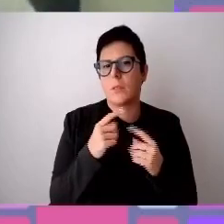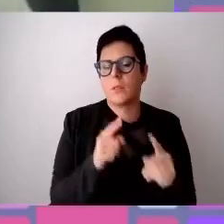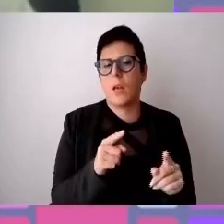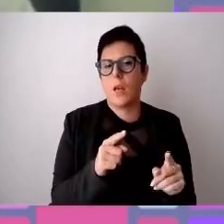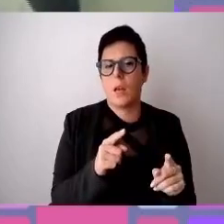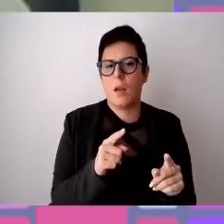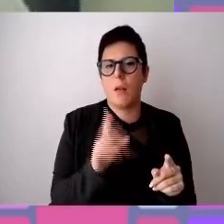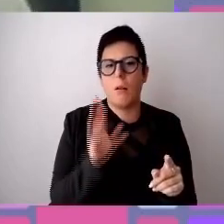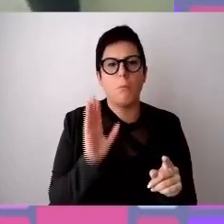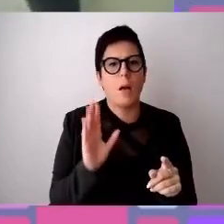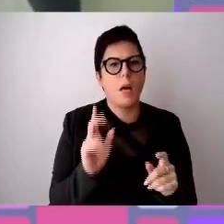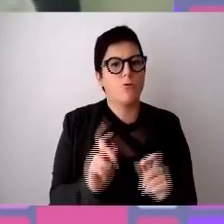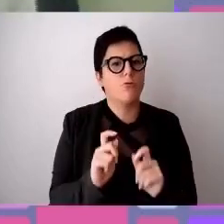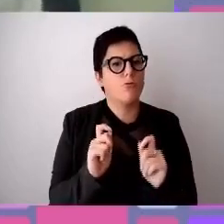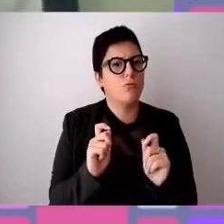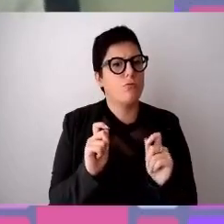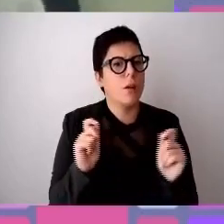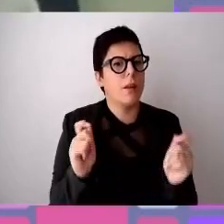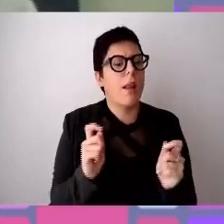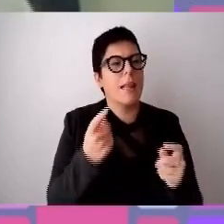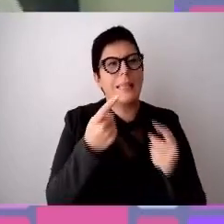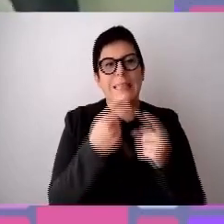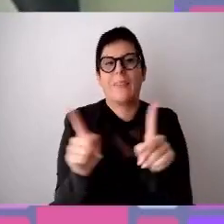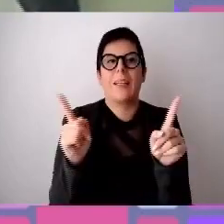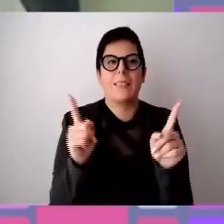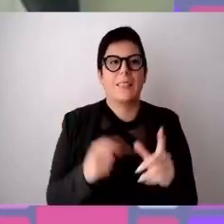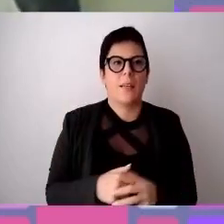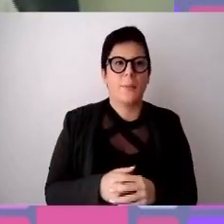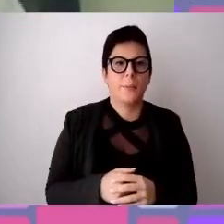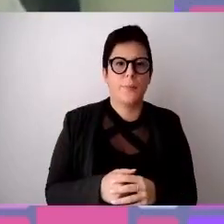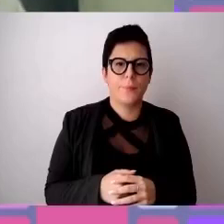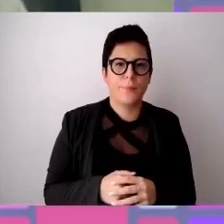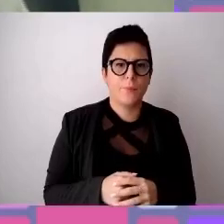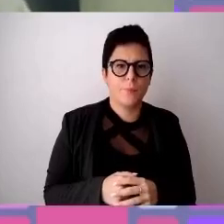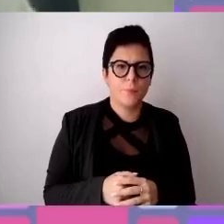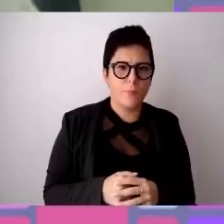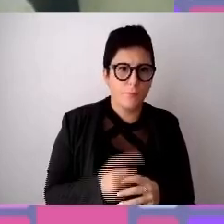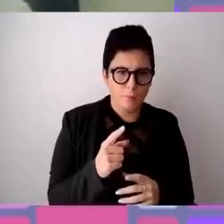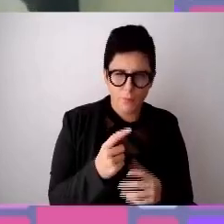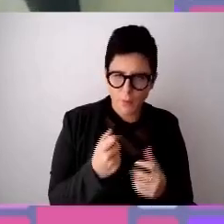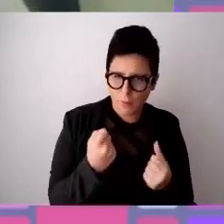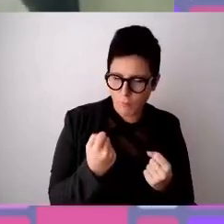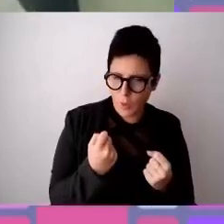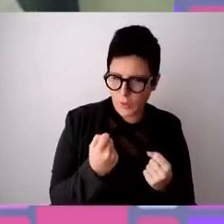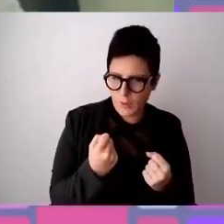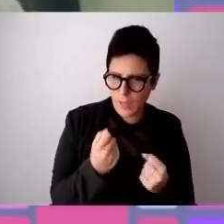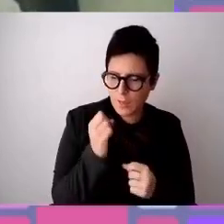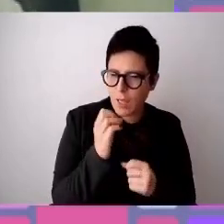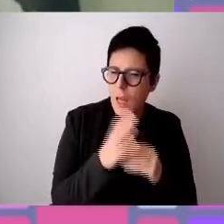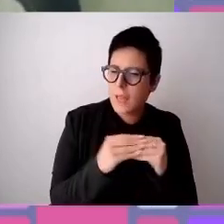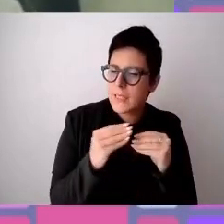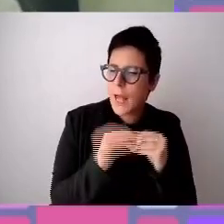verso le diversità. E il coaching è sicuramente uno strumento potente che può aiutare le persone a vedere le cose in maniera